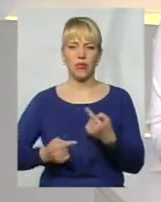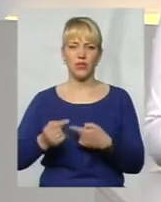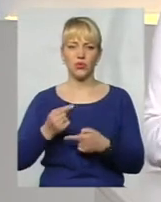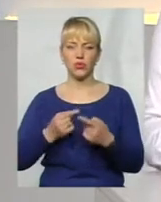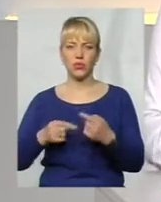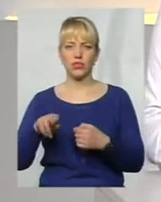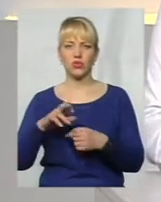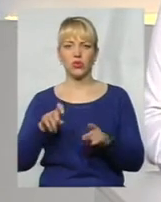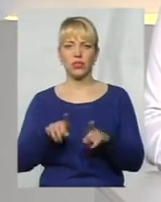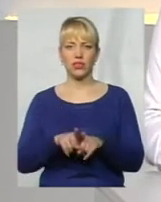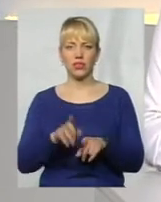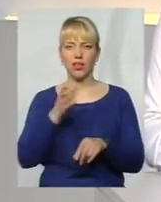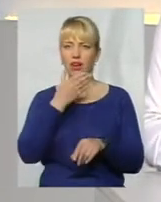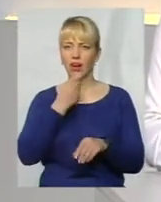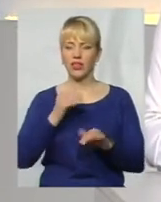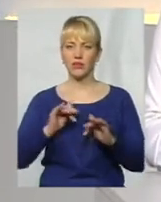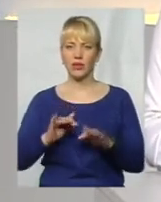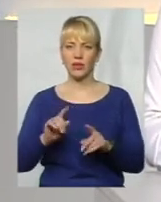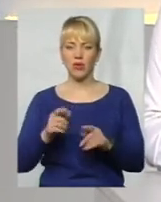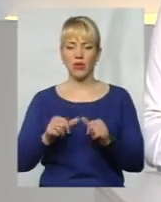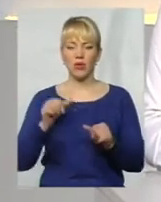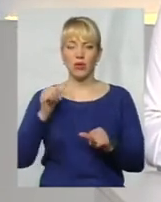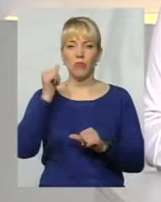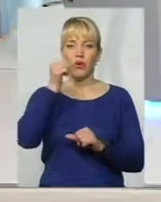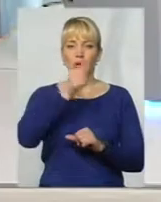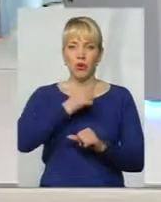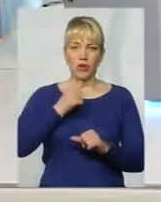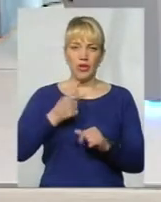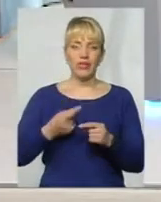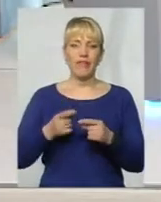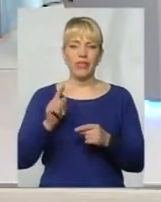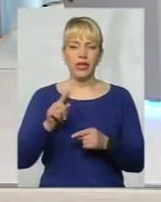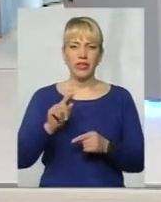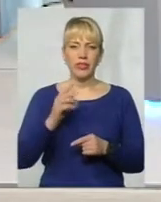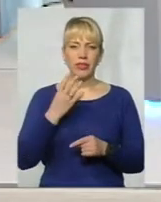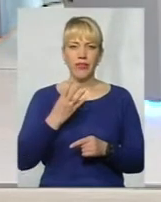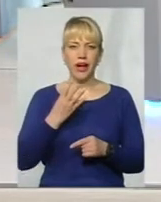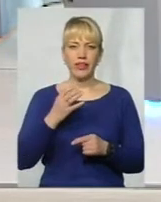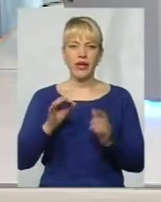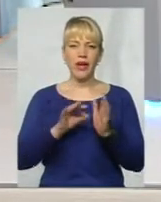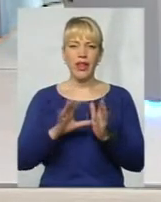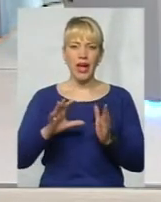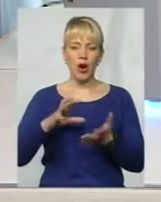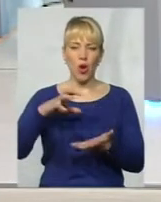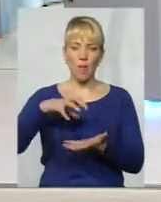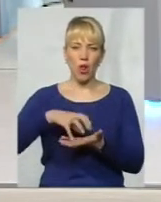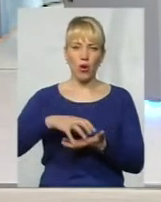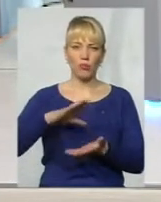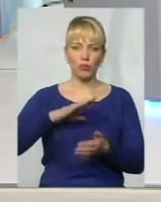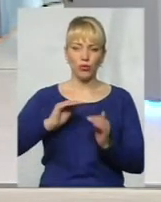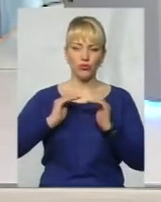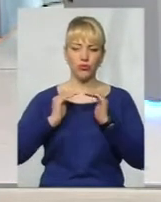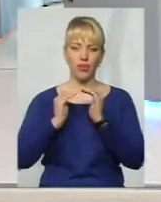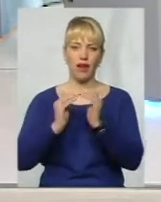таких гарних подій. Адже минулого року той самий четвертий енергоблок був накритий